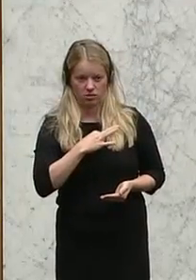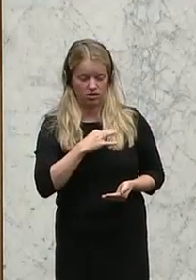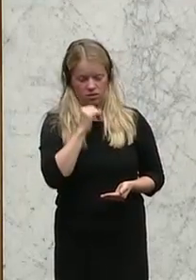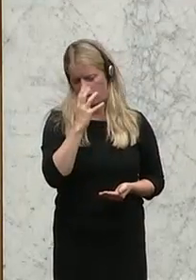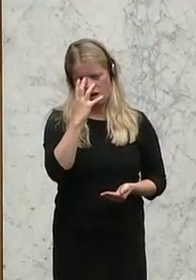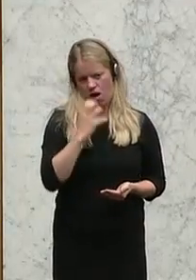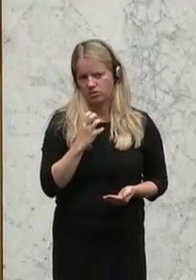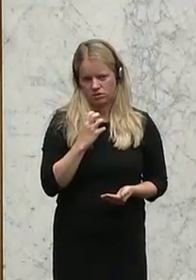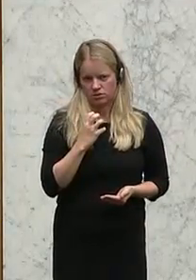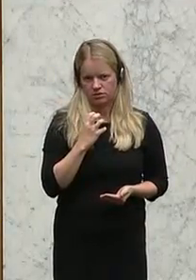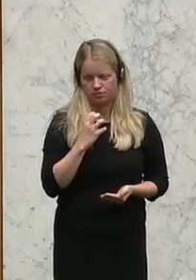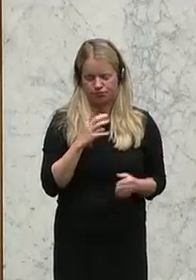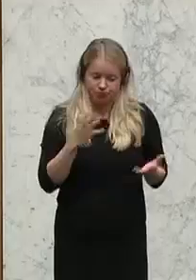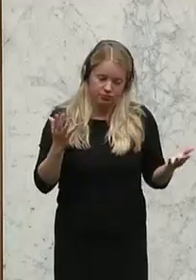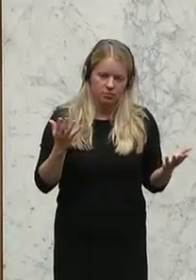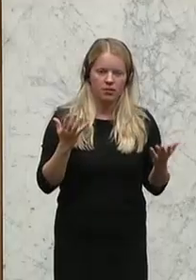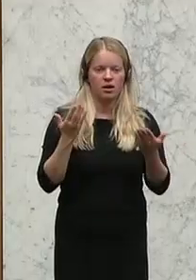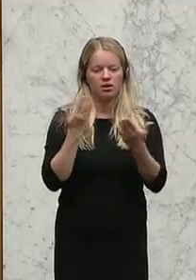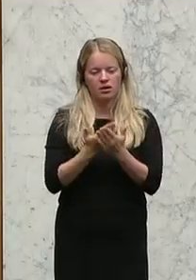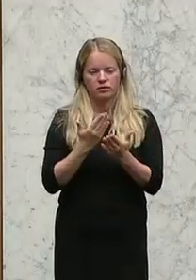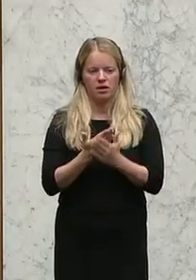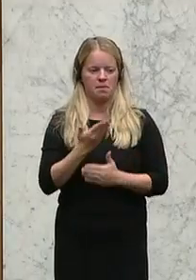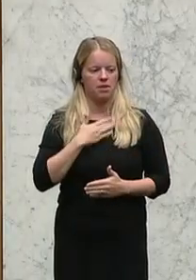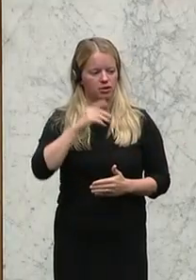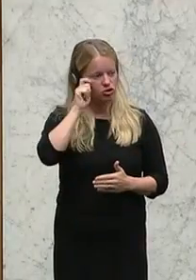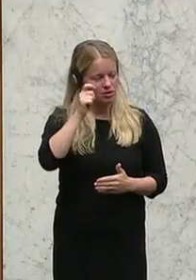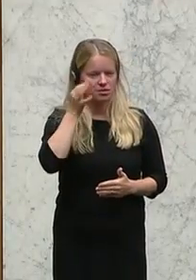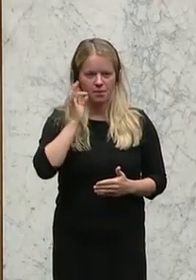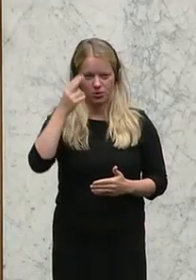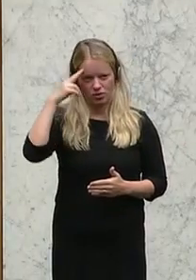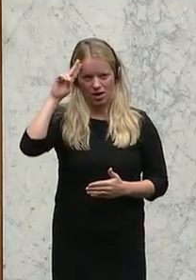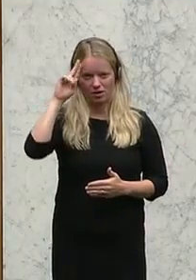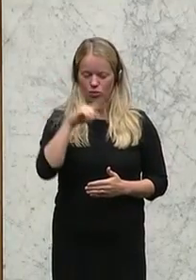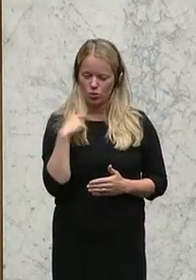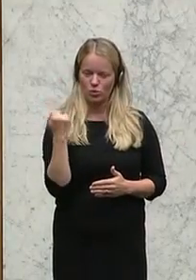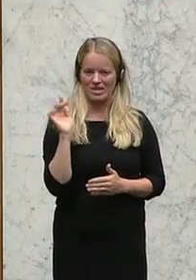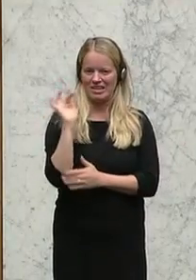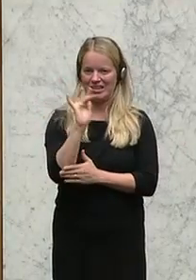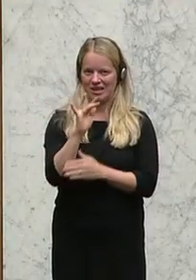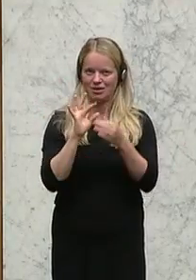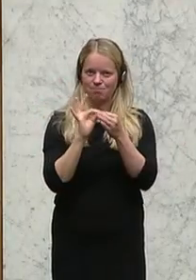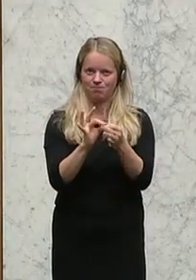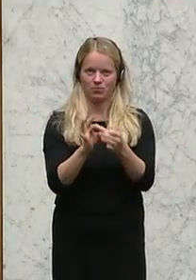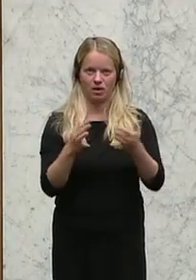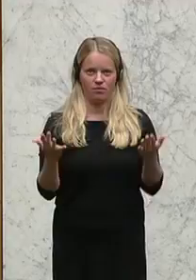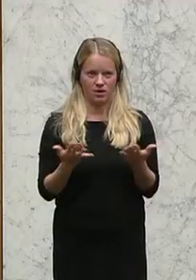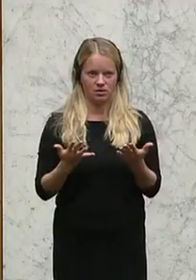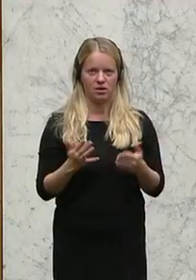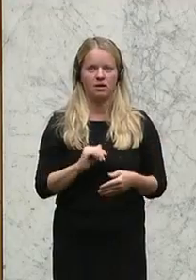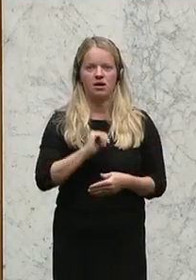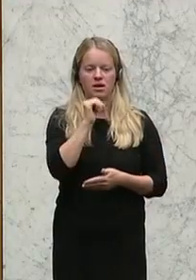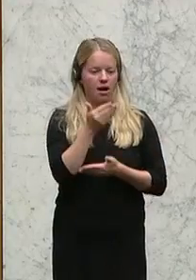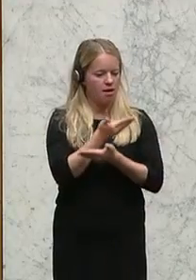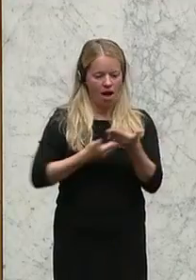Meine geschätzten Damen und Herren, unsere Kritik bezieht sich vor allem darauf, dass es kein Handel